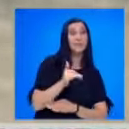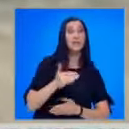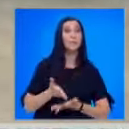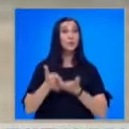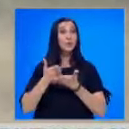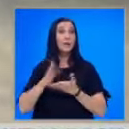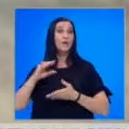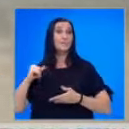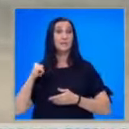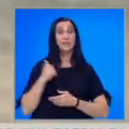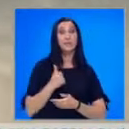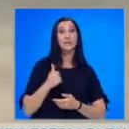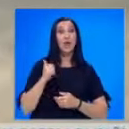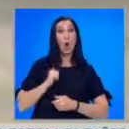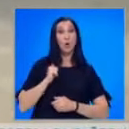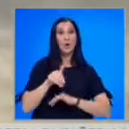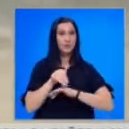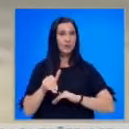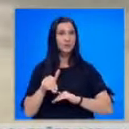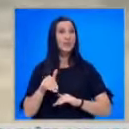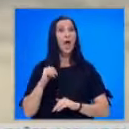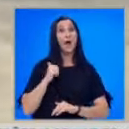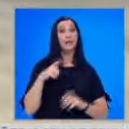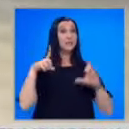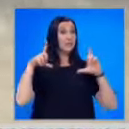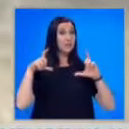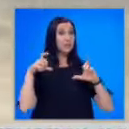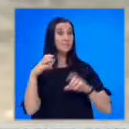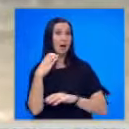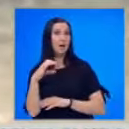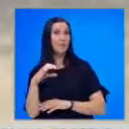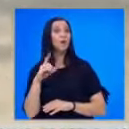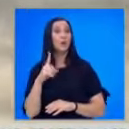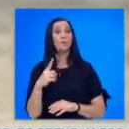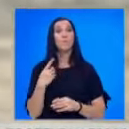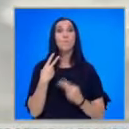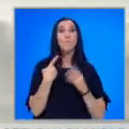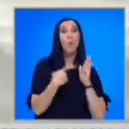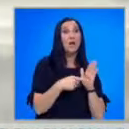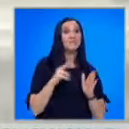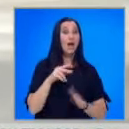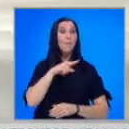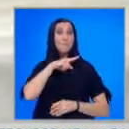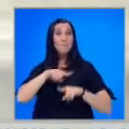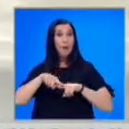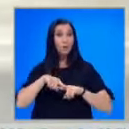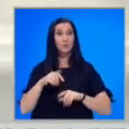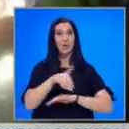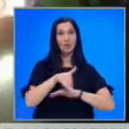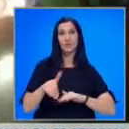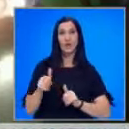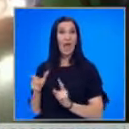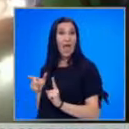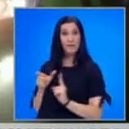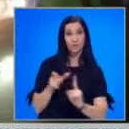за охрана на границите Frontex. Агенцията засне видео, което според Литва показва как беларуски граничари ескуртират мигранти към страната.